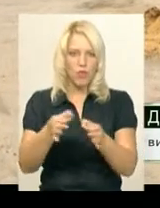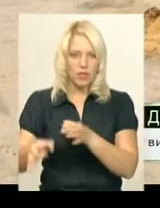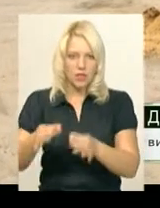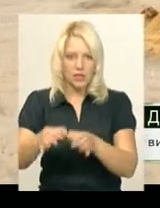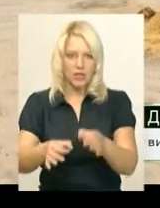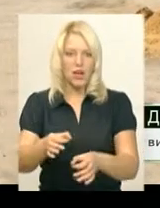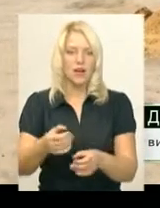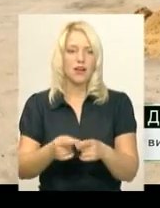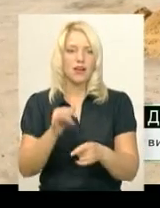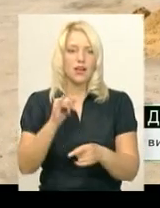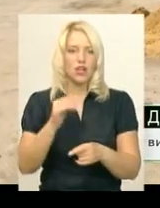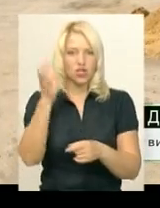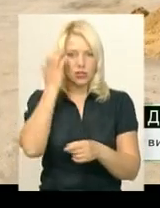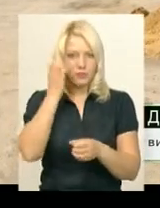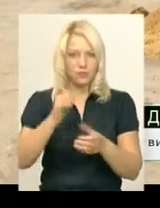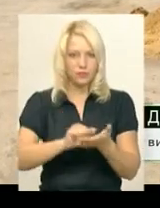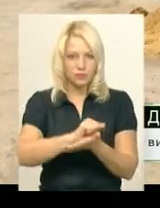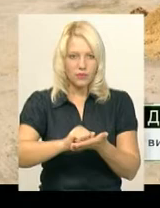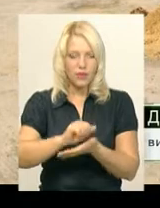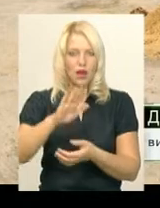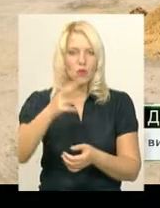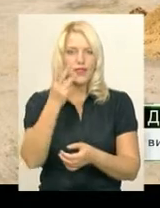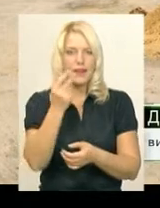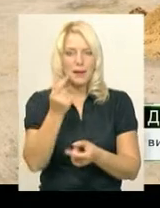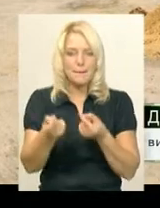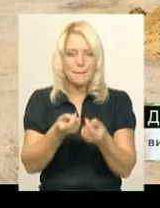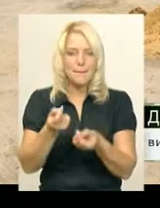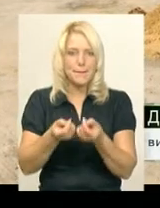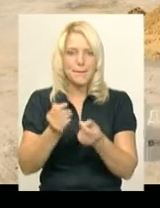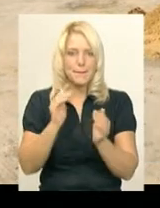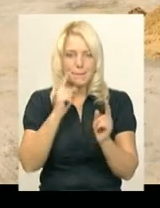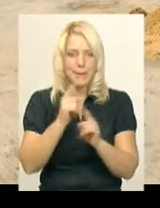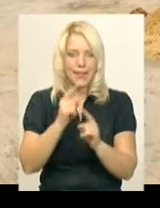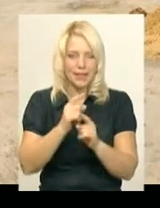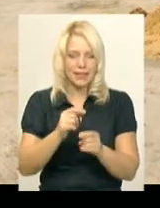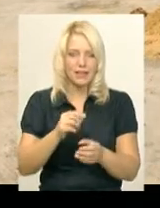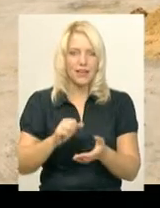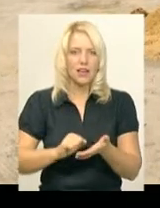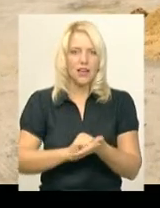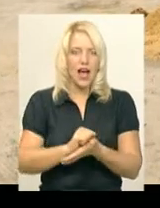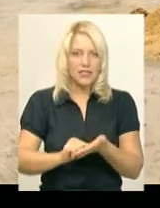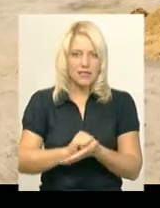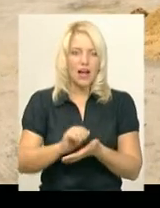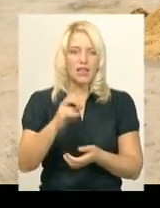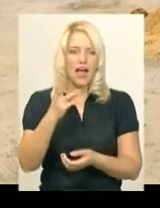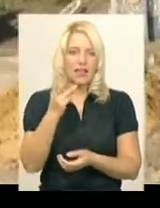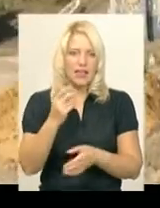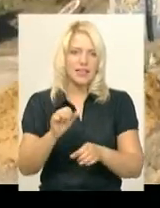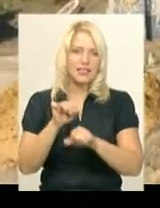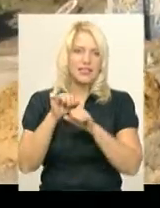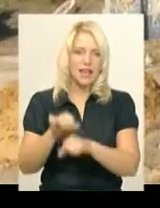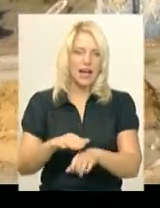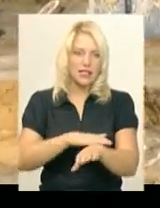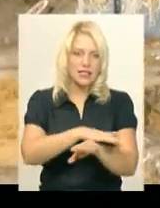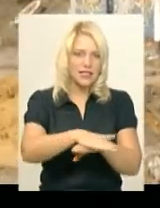третій шар, це із мілкозернистого плотного асфальту. І останній шар захисний, це